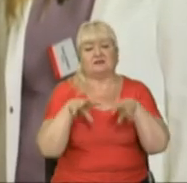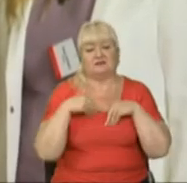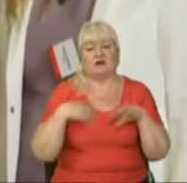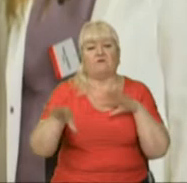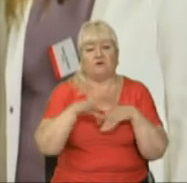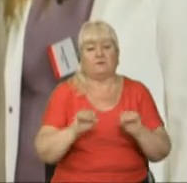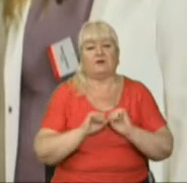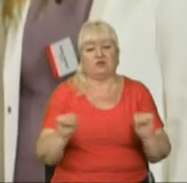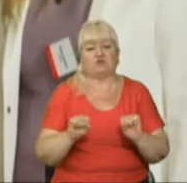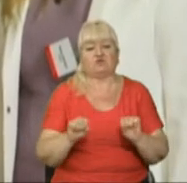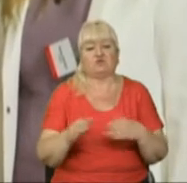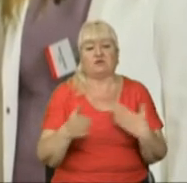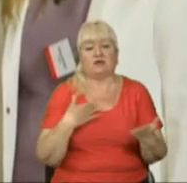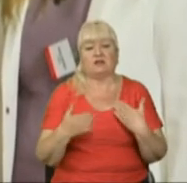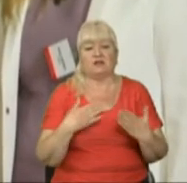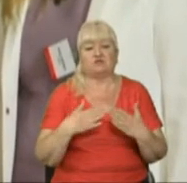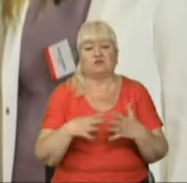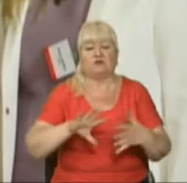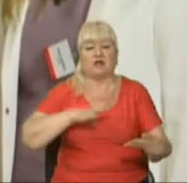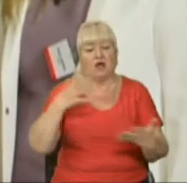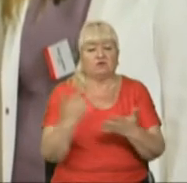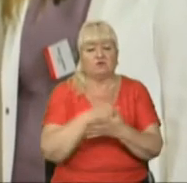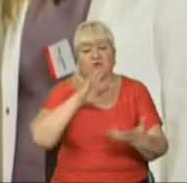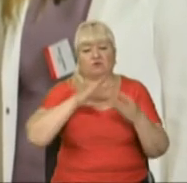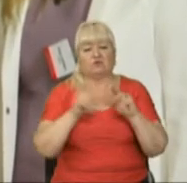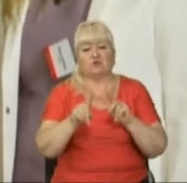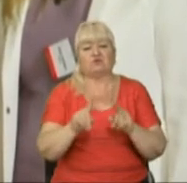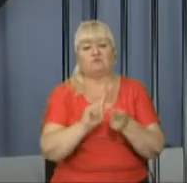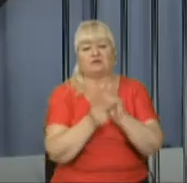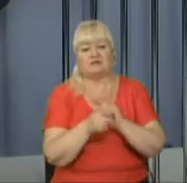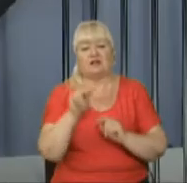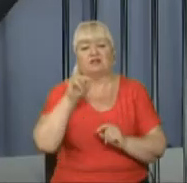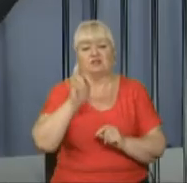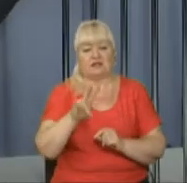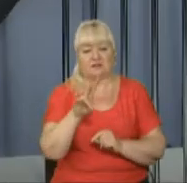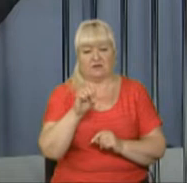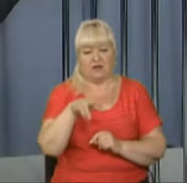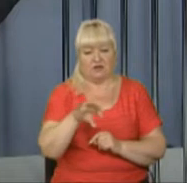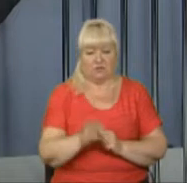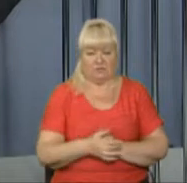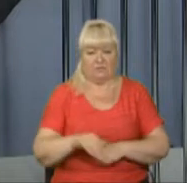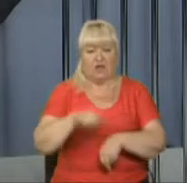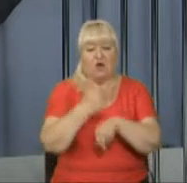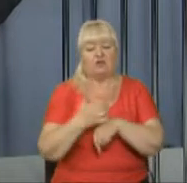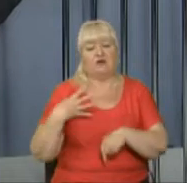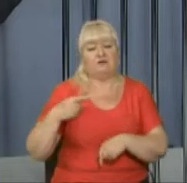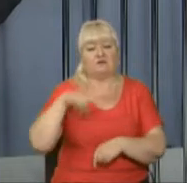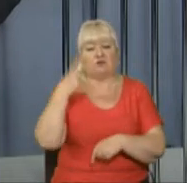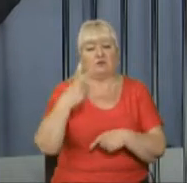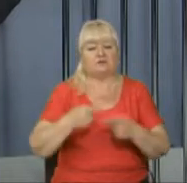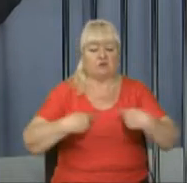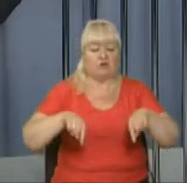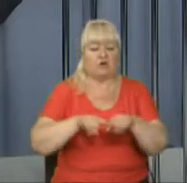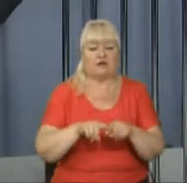рішуче налаштовані досягнути результату, щоб ви стали членами НАТО. Голова Львівської обласної